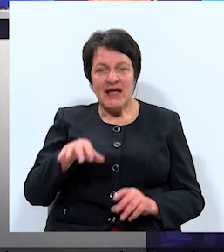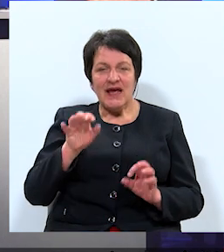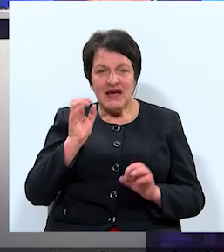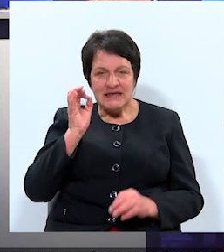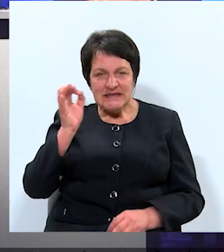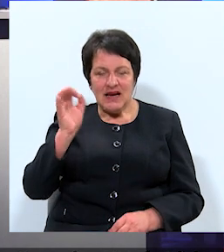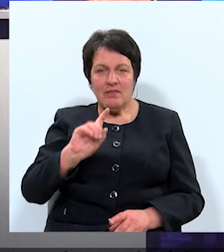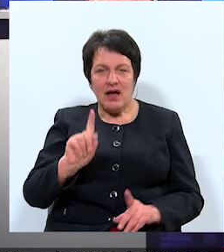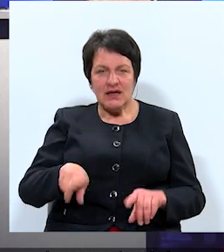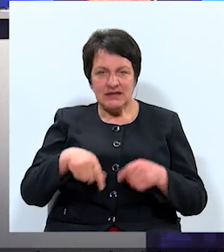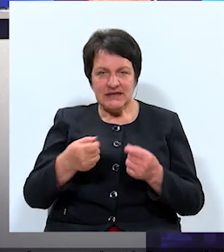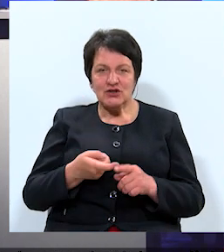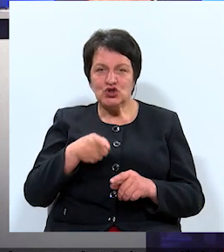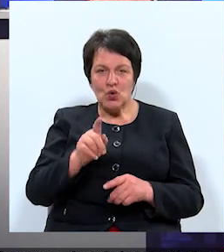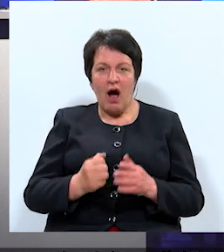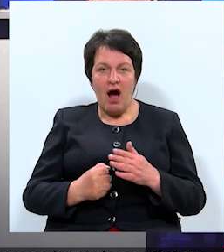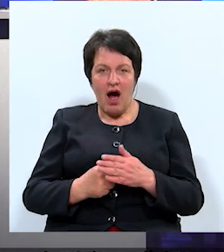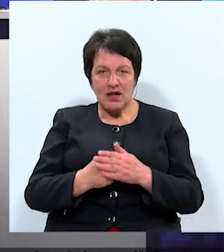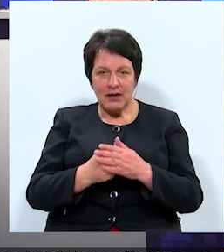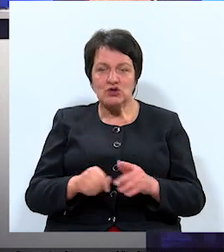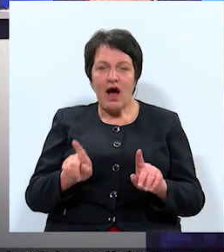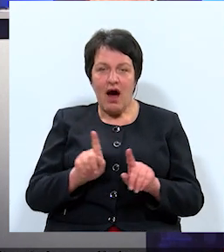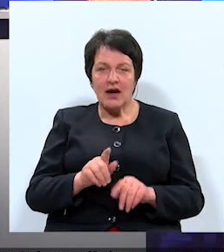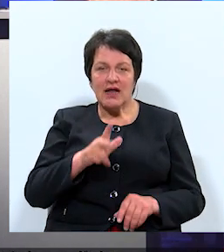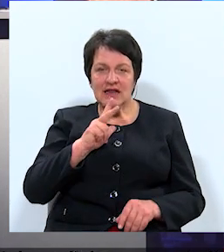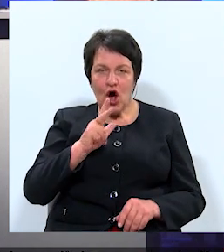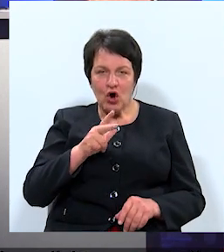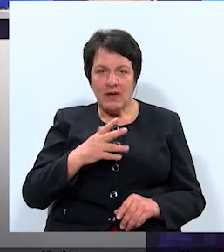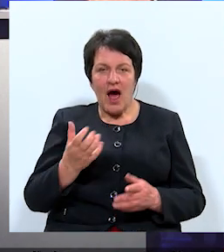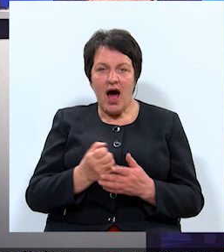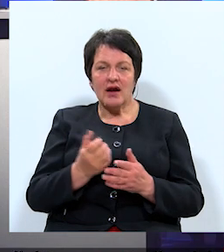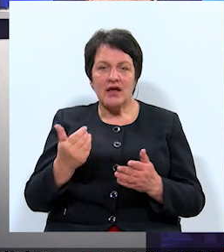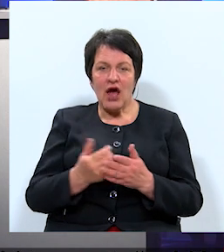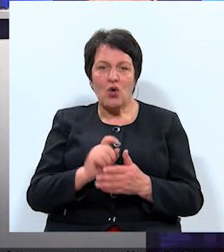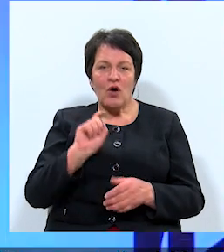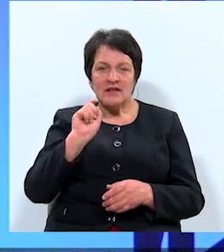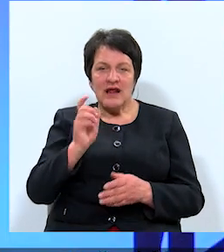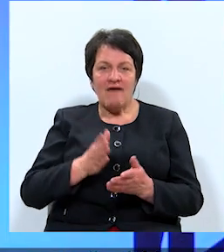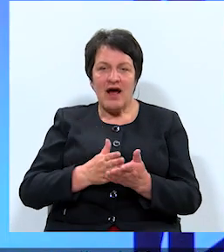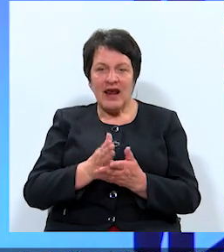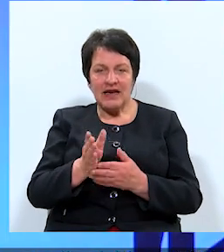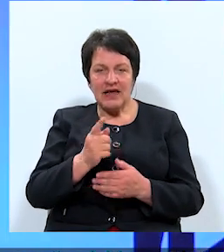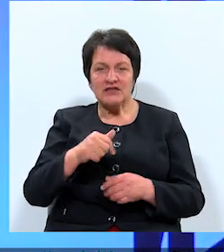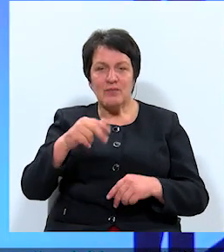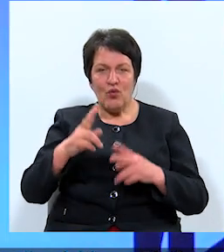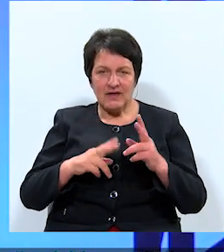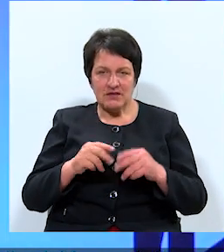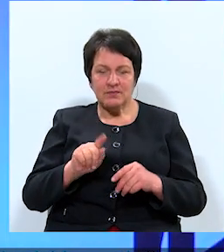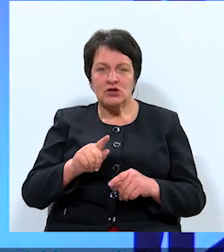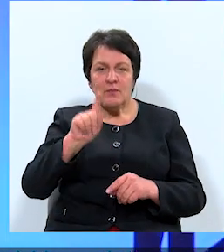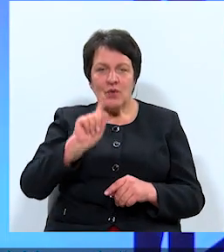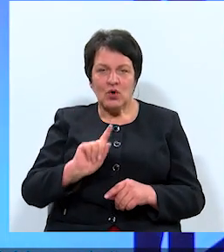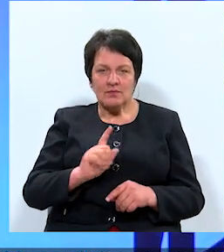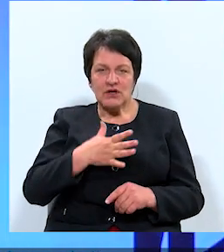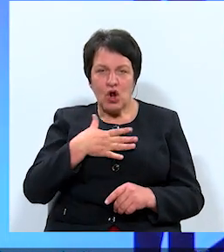ir sniedzis šo atbalstu arī Daugavpilī ar jaunu tramvaju līnijas būvniecību. Tas, protams, ir ļoti